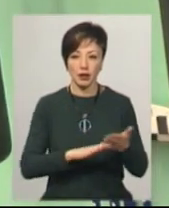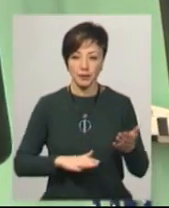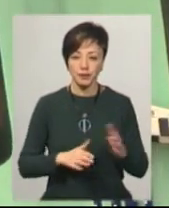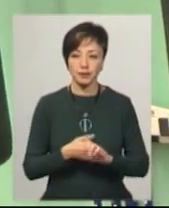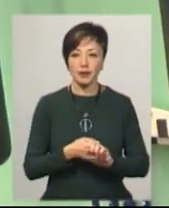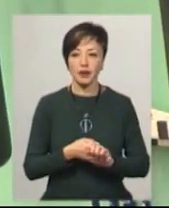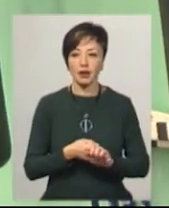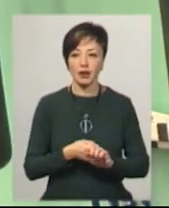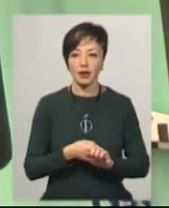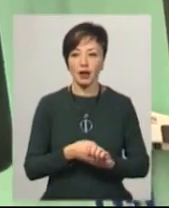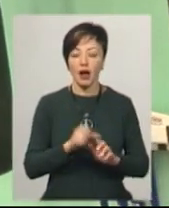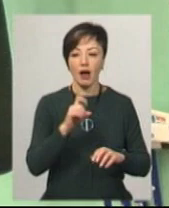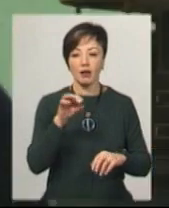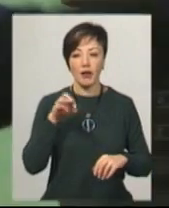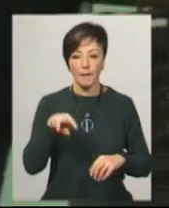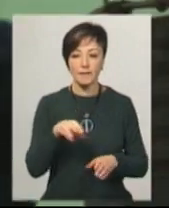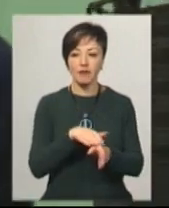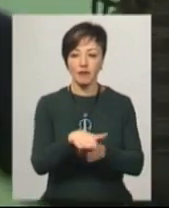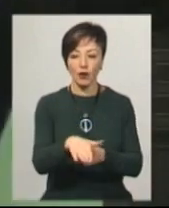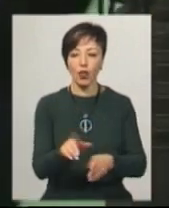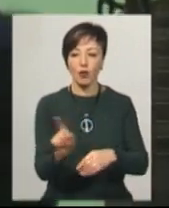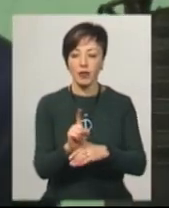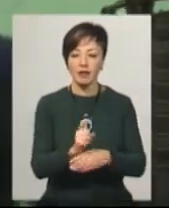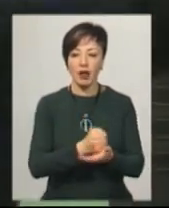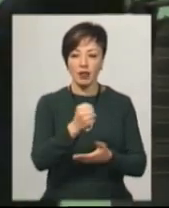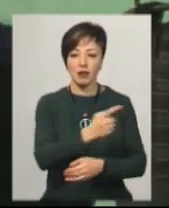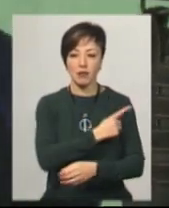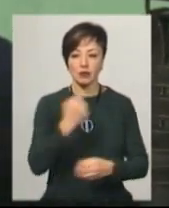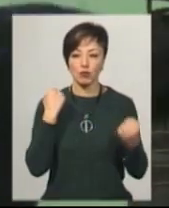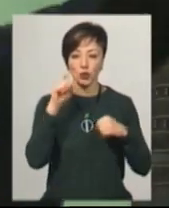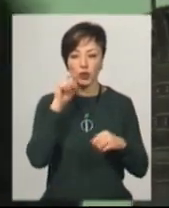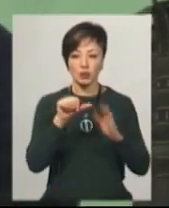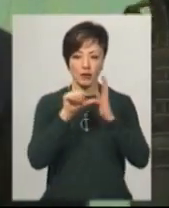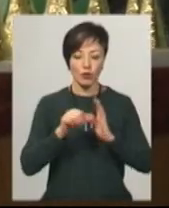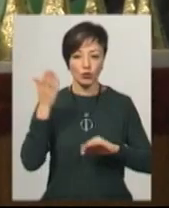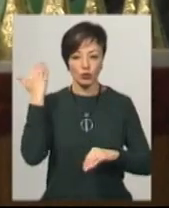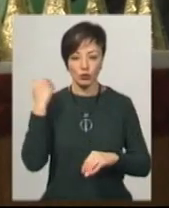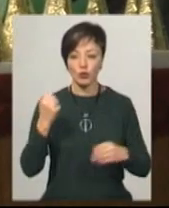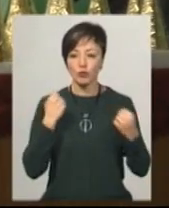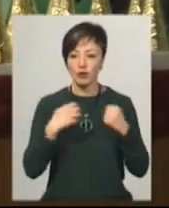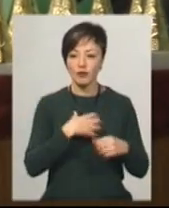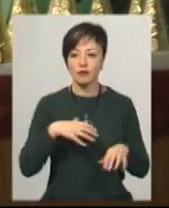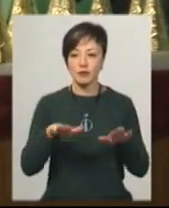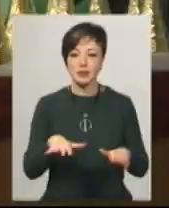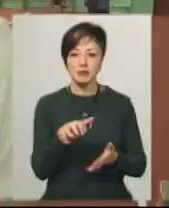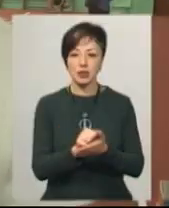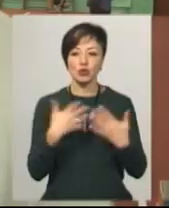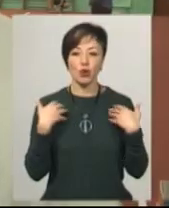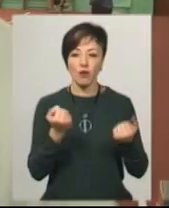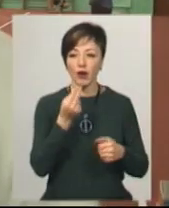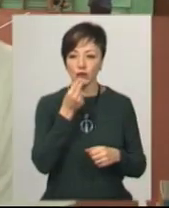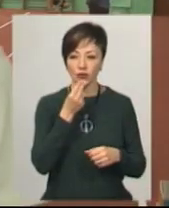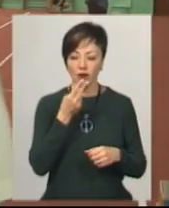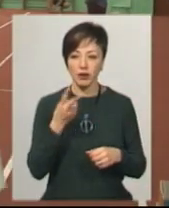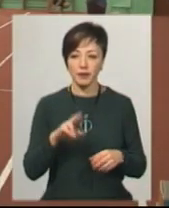Артем Богузький виконав норматив кандидата «Мастя спорту України» півроку тому. Хлопець каже, у спорті важливе місце посідає здорове харчування.